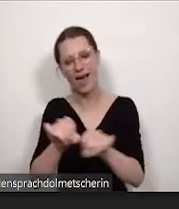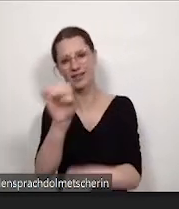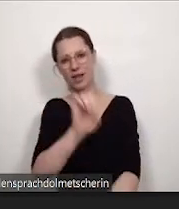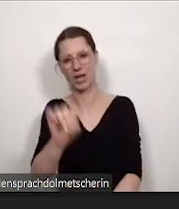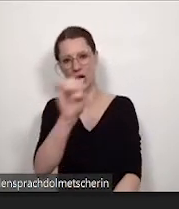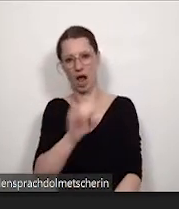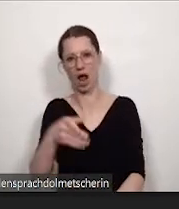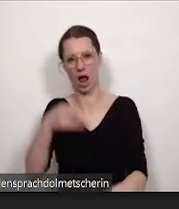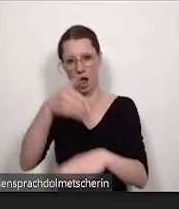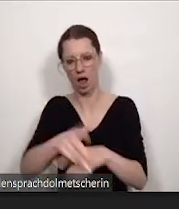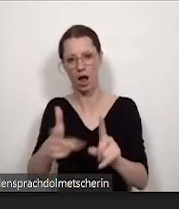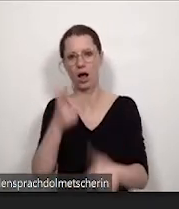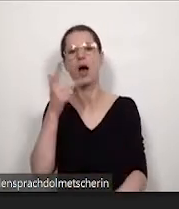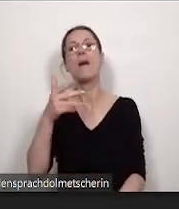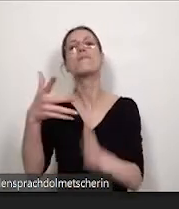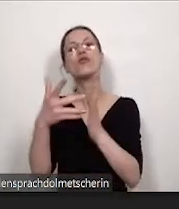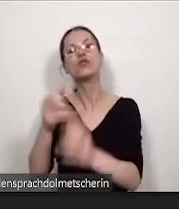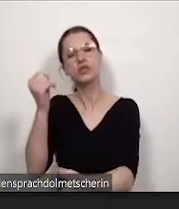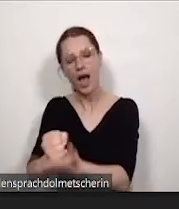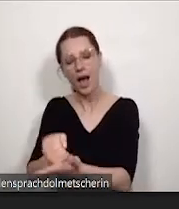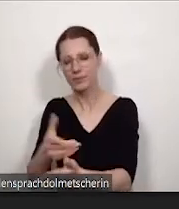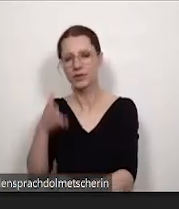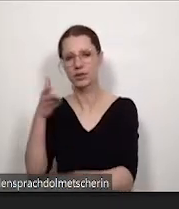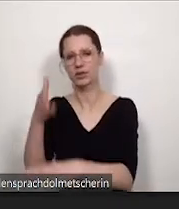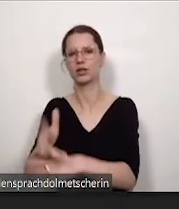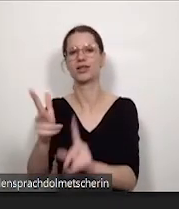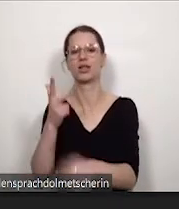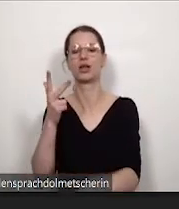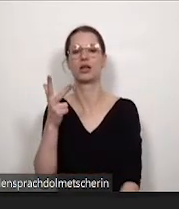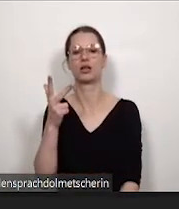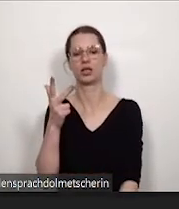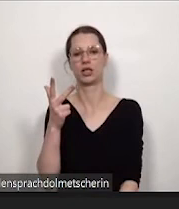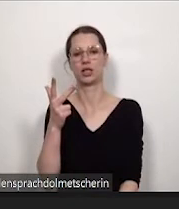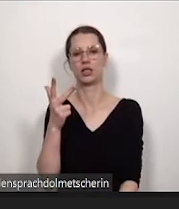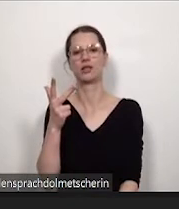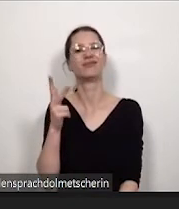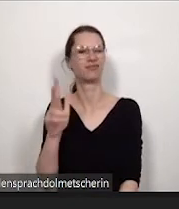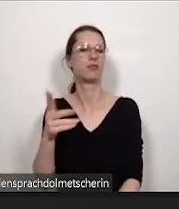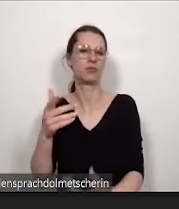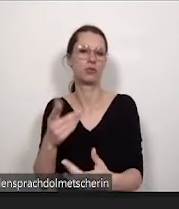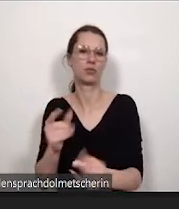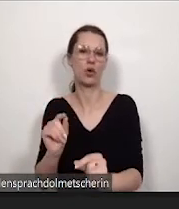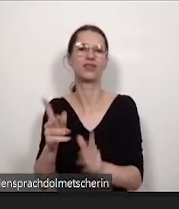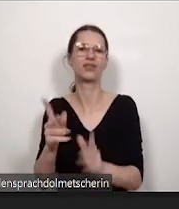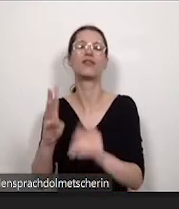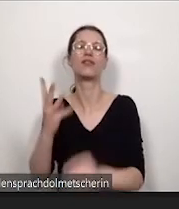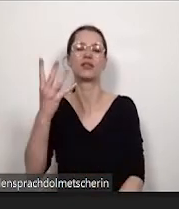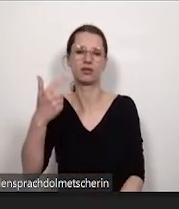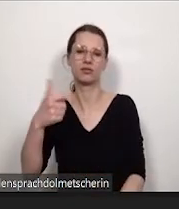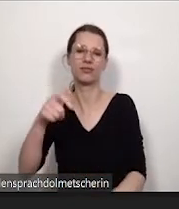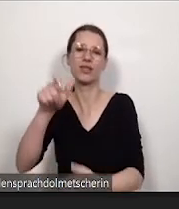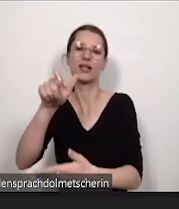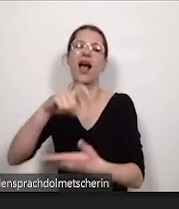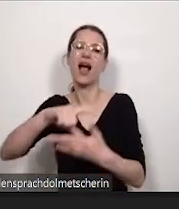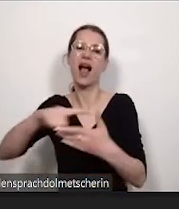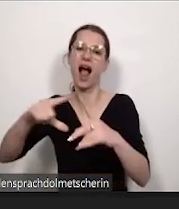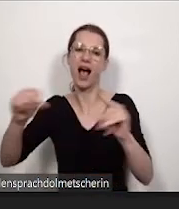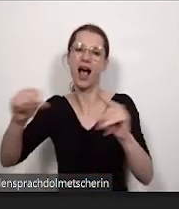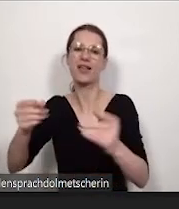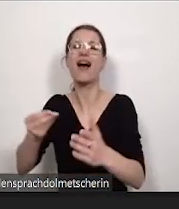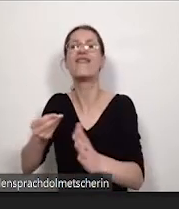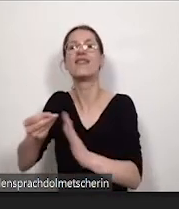Sie ist beim Prüfungsamt und macht mit ihrer Karte eine Validierung am Automaten und ist in der Mensa.